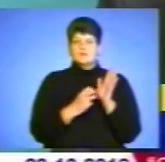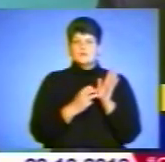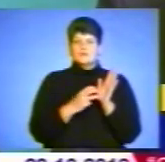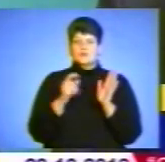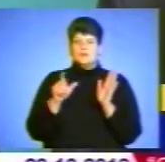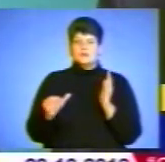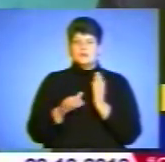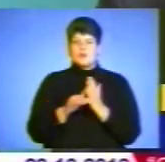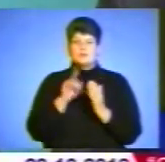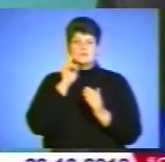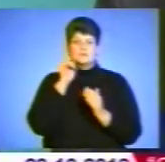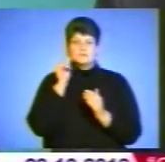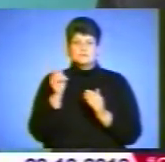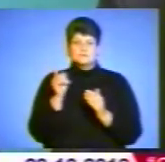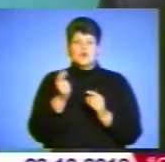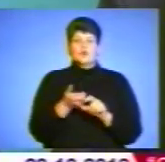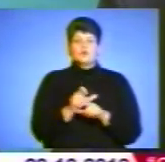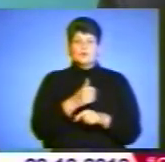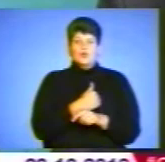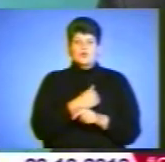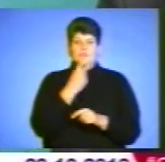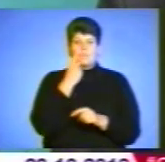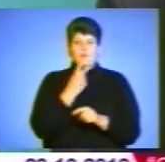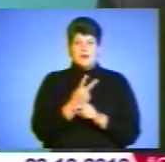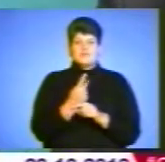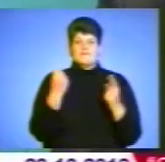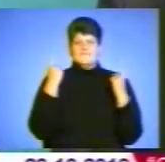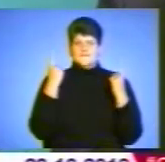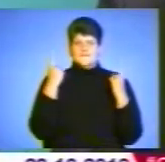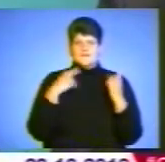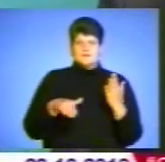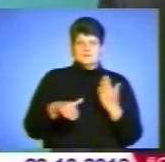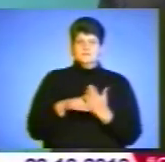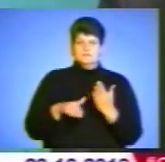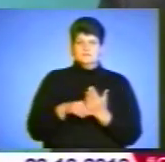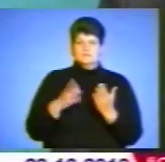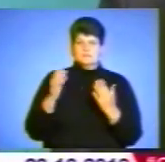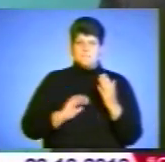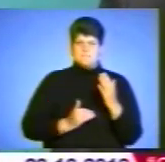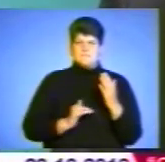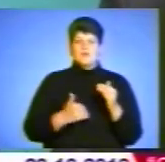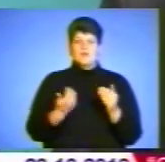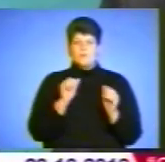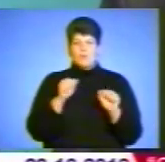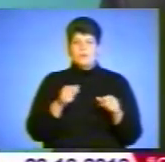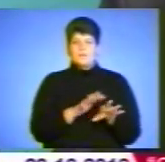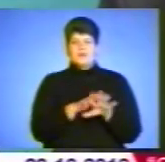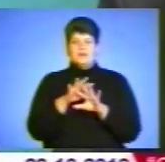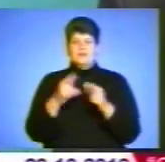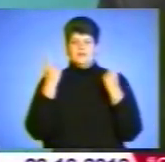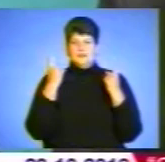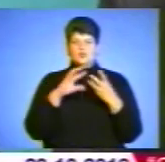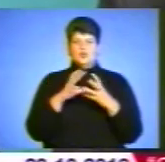серед молоді. Дуже би хотілося побачити великих меценатів, бізнесменів, які готові перерахувати велику суму грошей